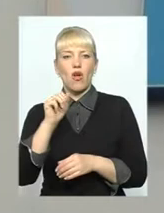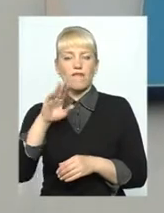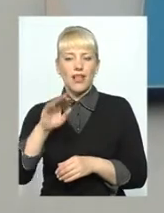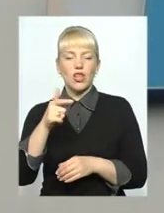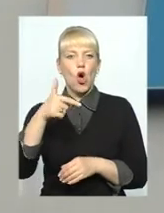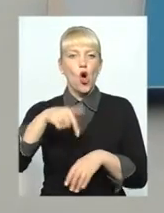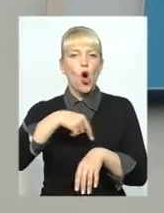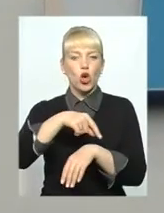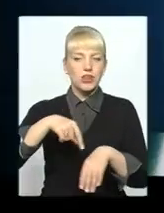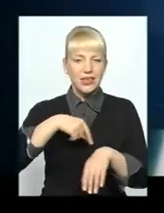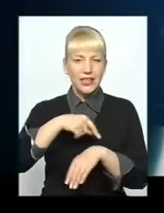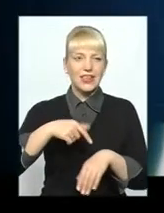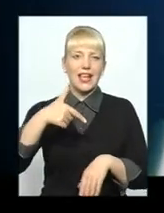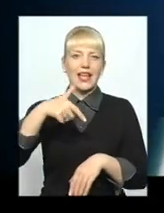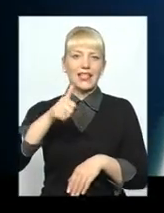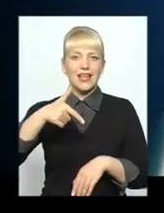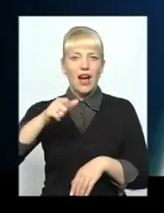гігакалоріях і мегаджоулях.